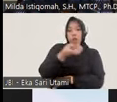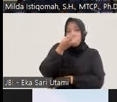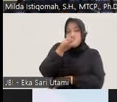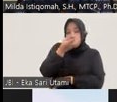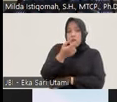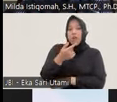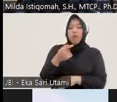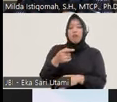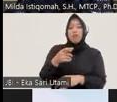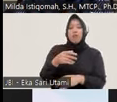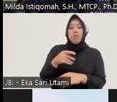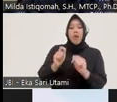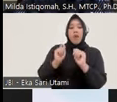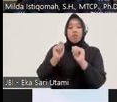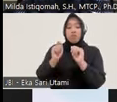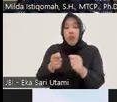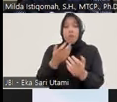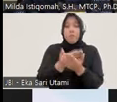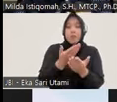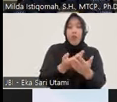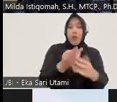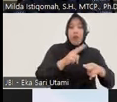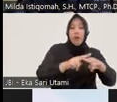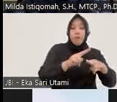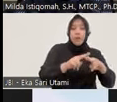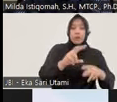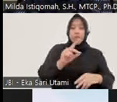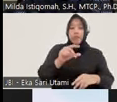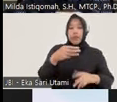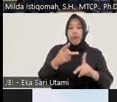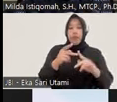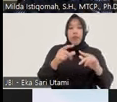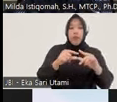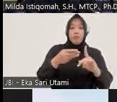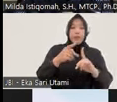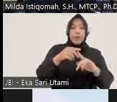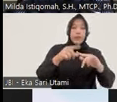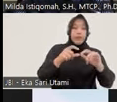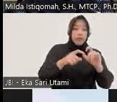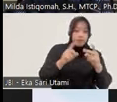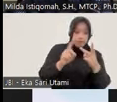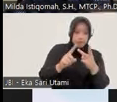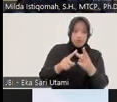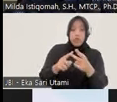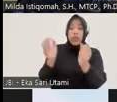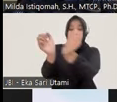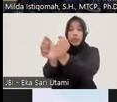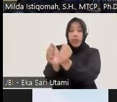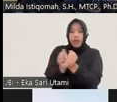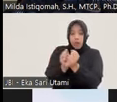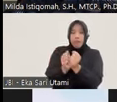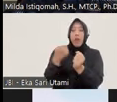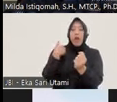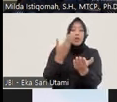penyalahguna narkoba yang mengajukan rehabilitasi yang kedua syarat yang kedua pada saat tertangkap tangan ditemukan barang bukti